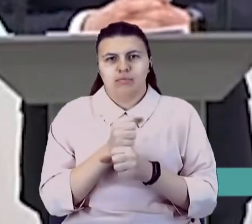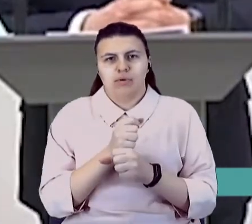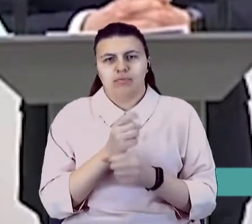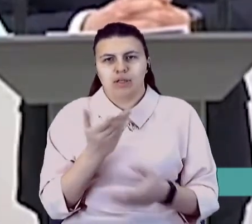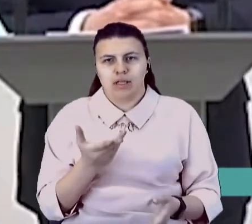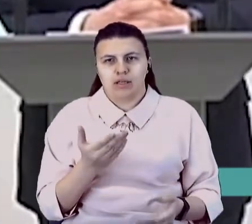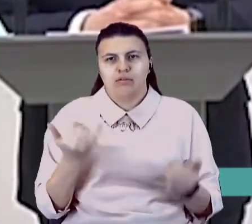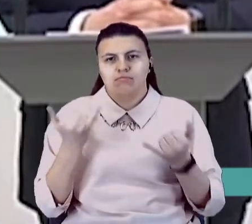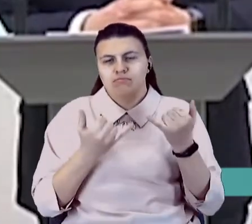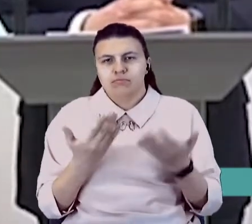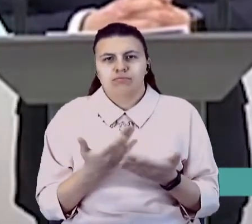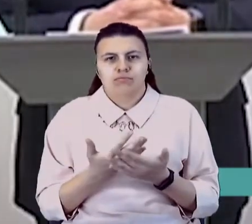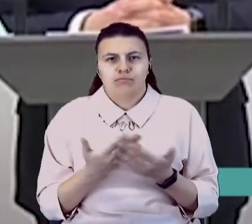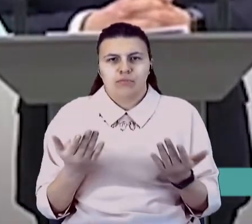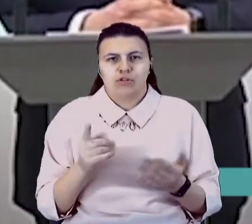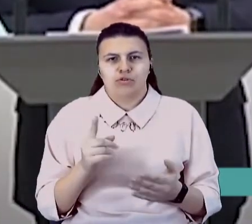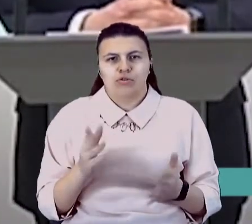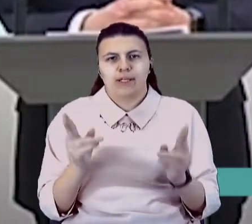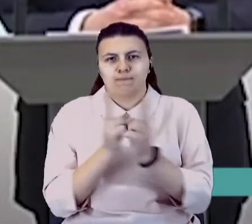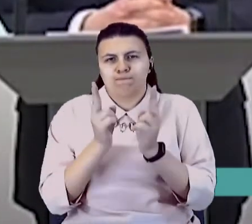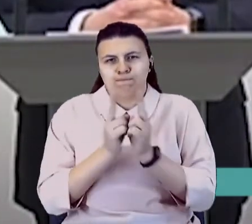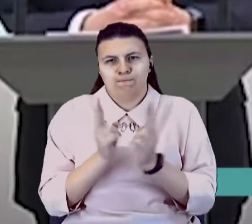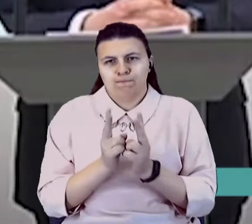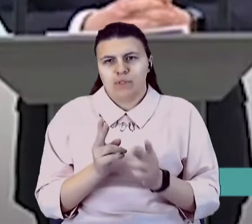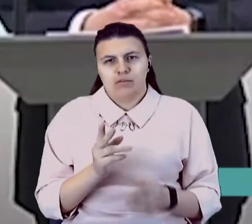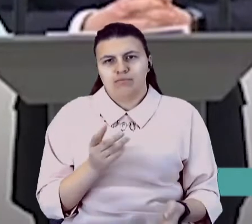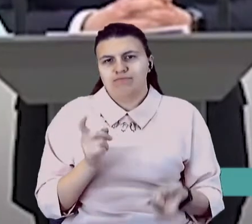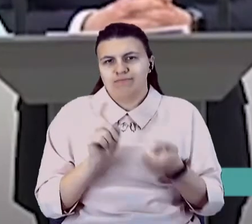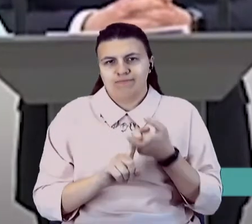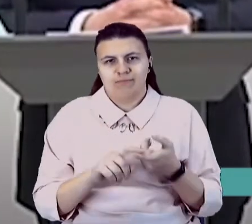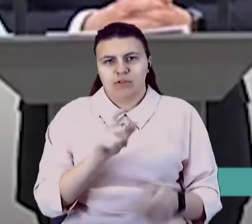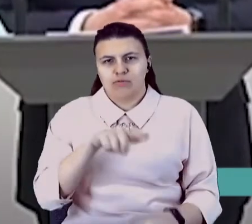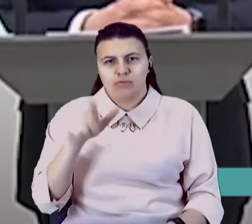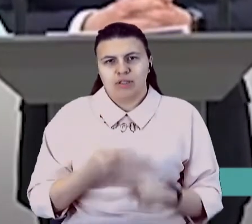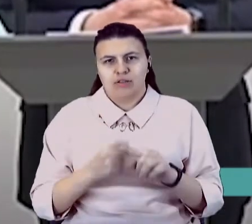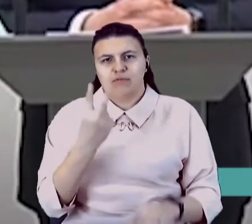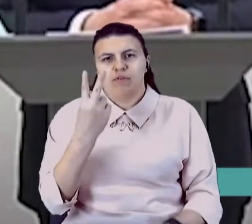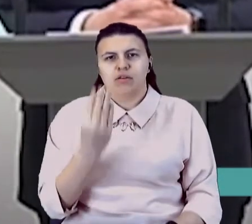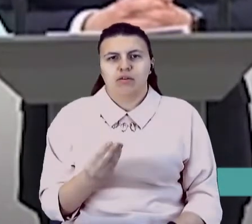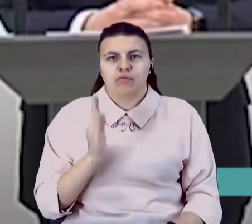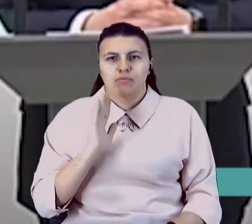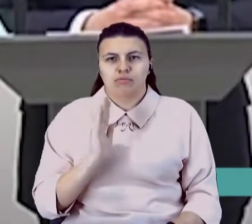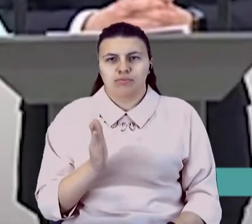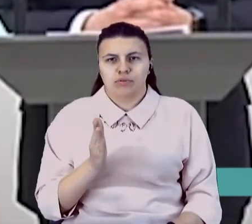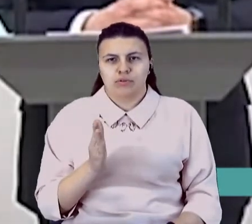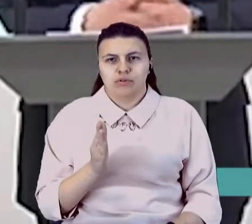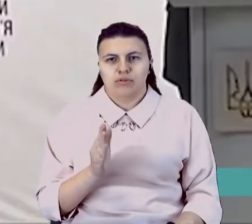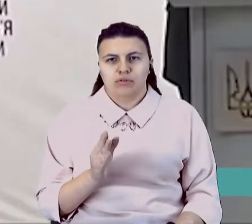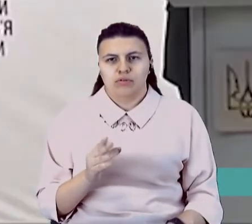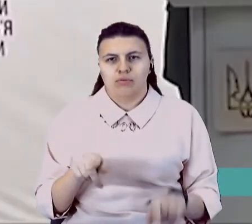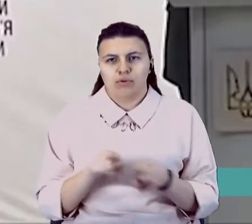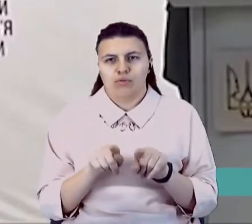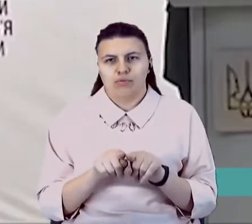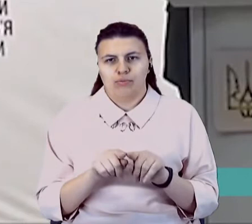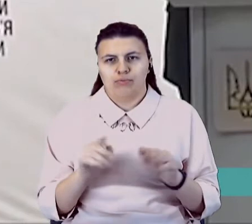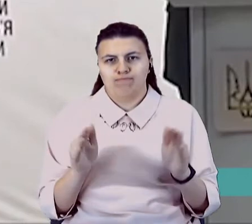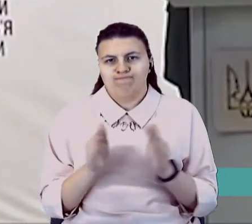то кількість контактів між людьми в ці два дні буде на такому мінімальному рівні. Це нам